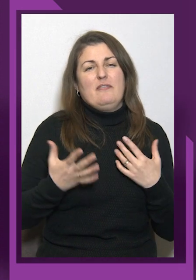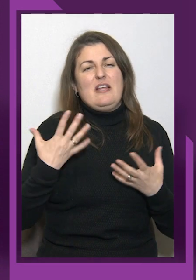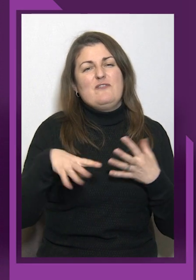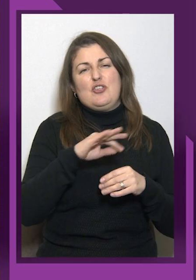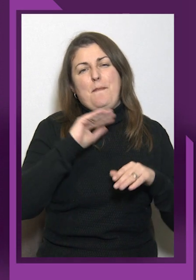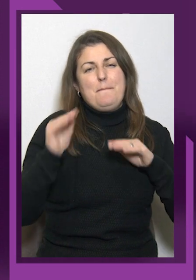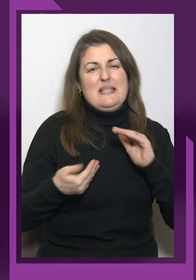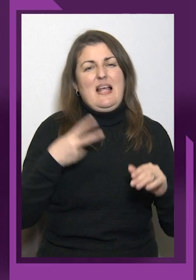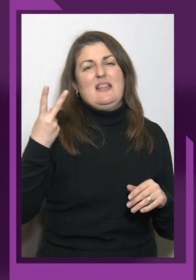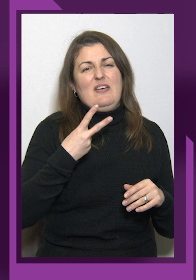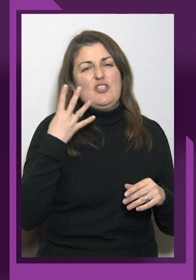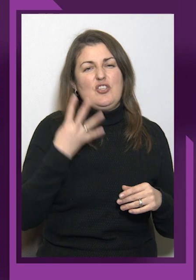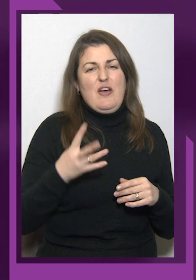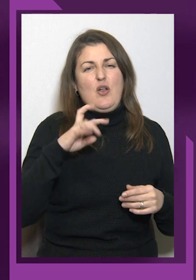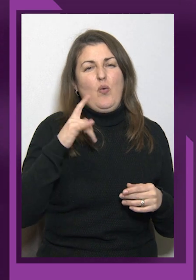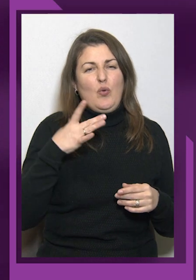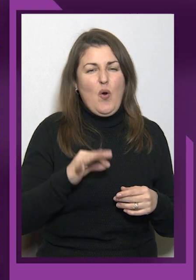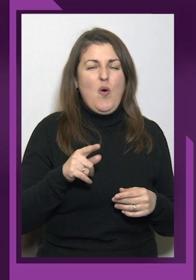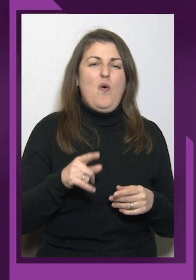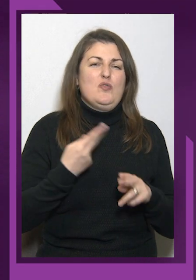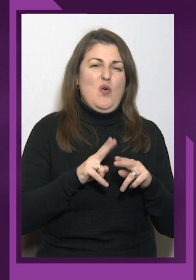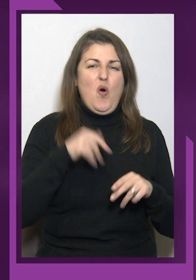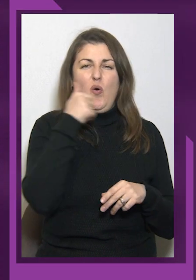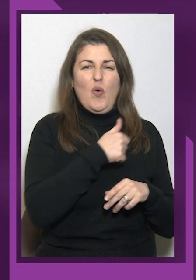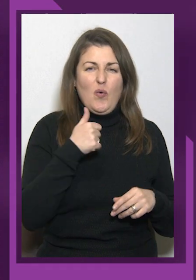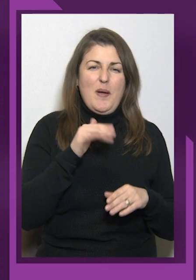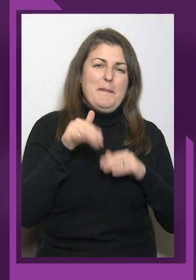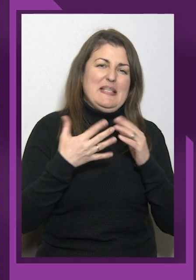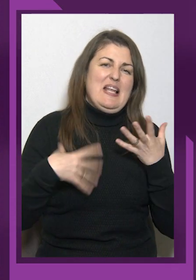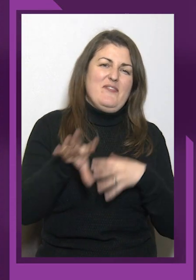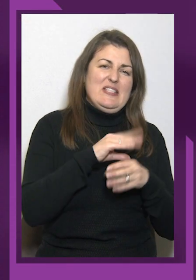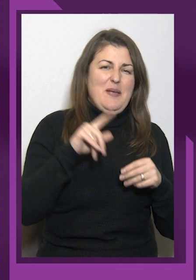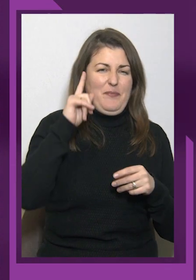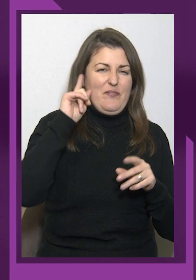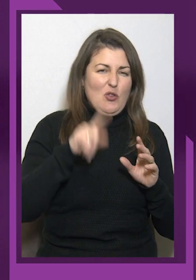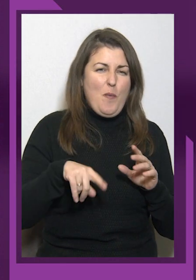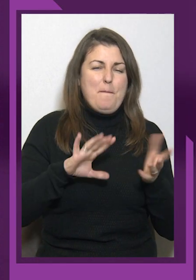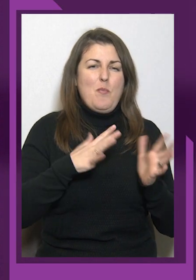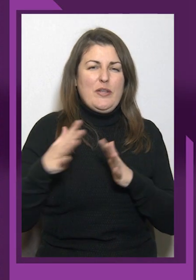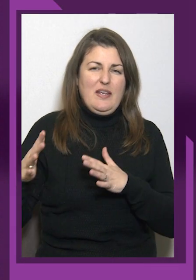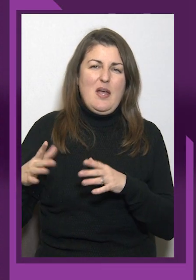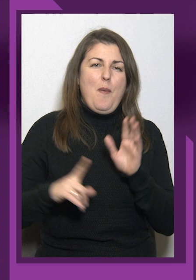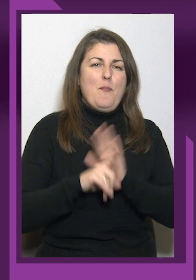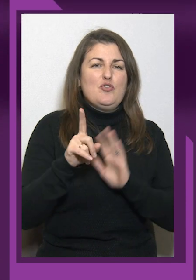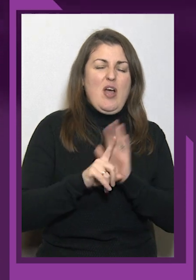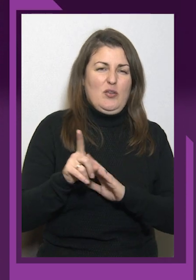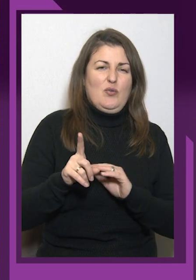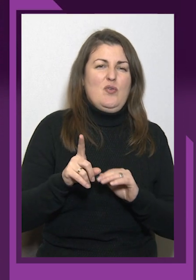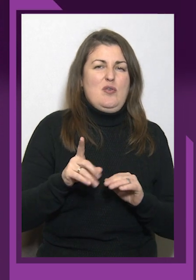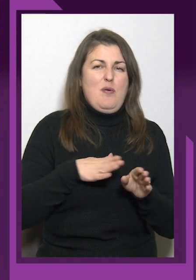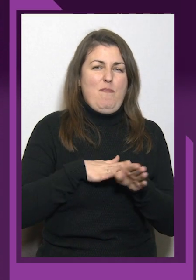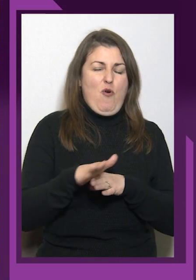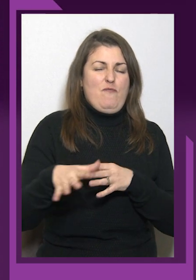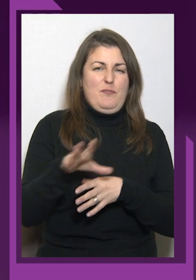року, після всім відомим подій початку повномасштабної війни, напевно, це ще зовсім інший